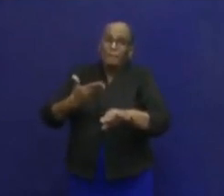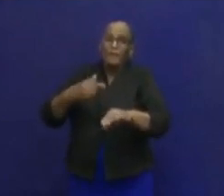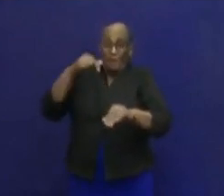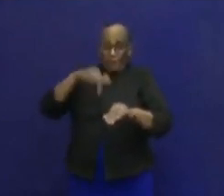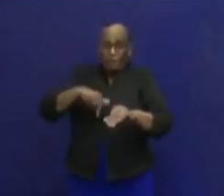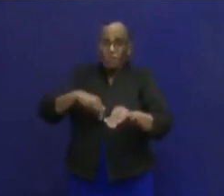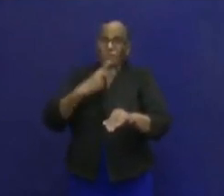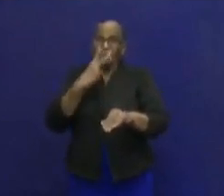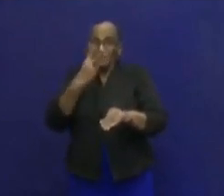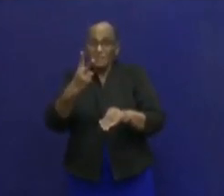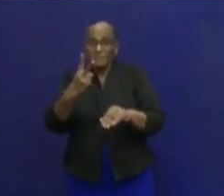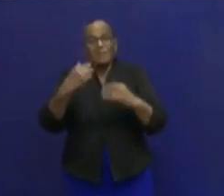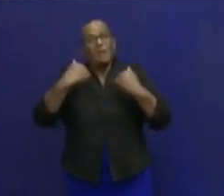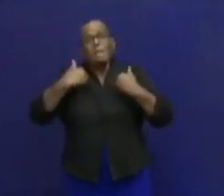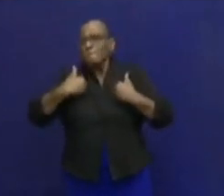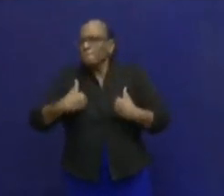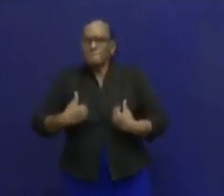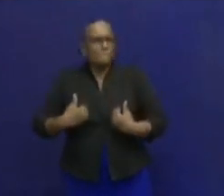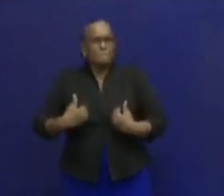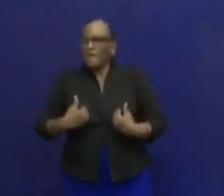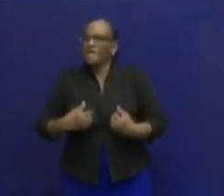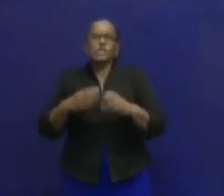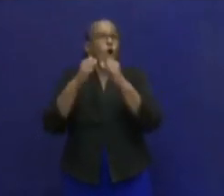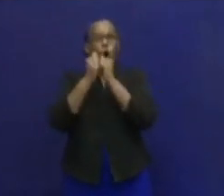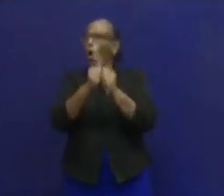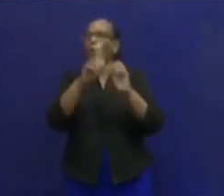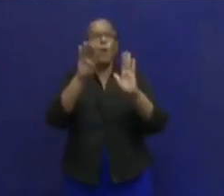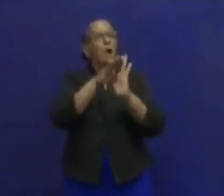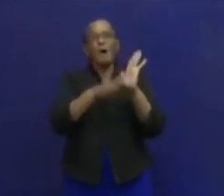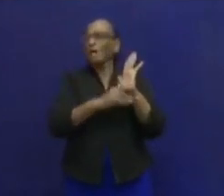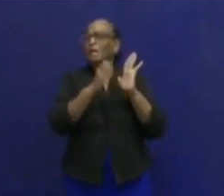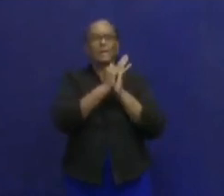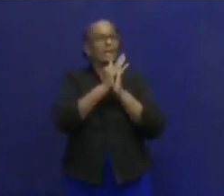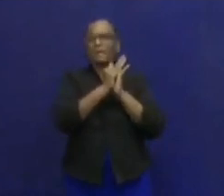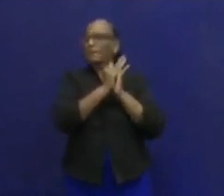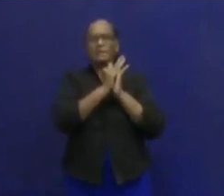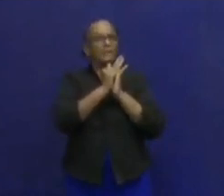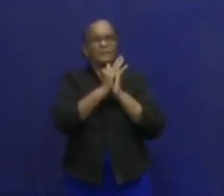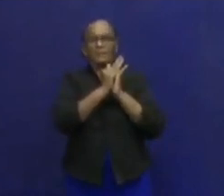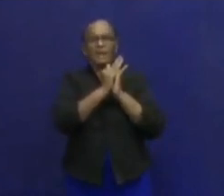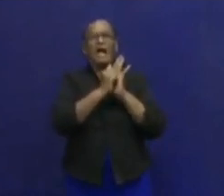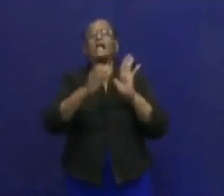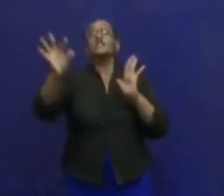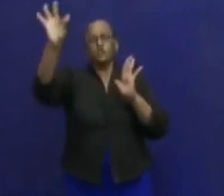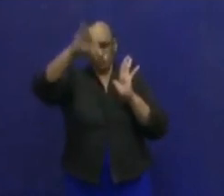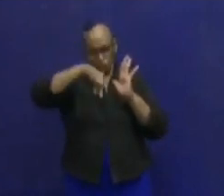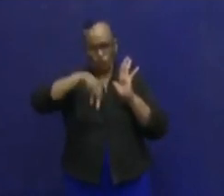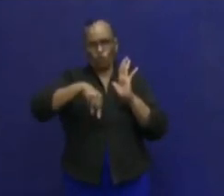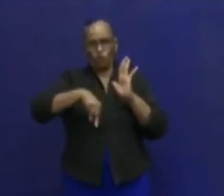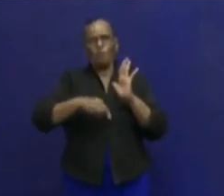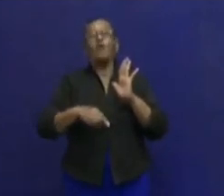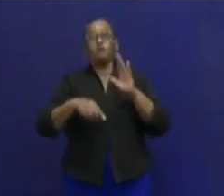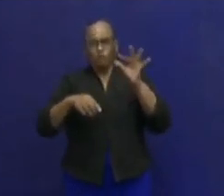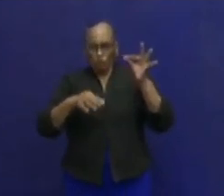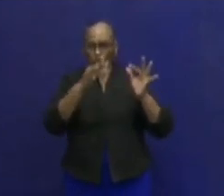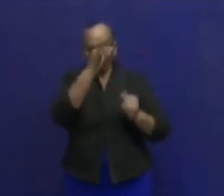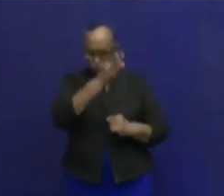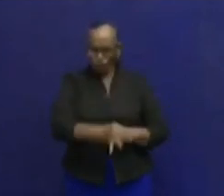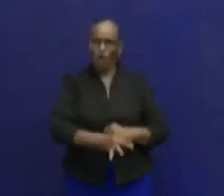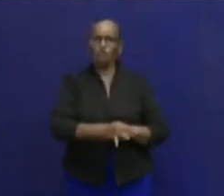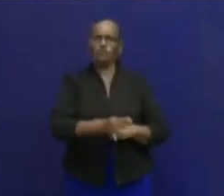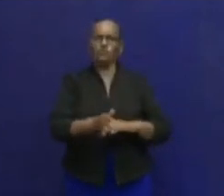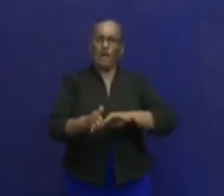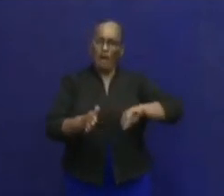wij kunnen zien dat men zich niet houdt aan de regels als gesteld voor de thuisquarantaine. Wij kunnen